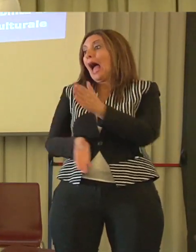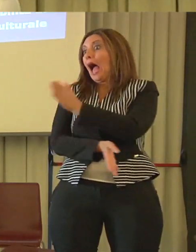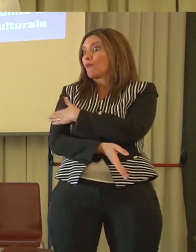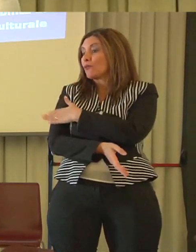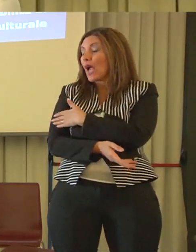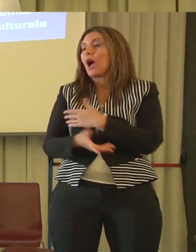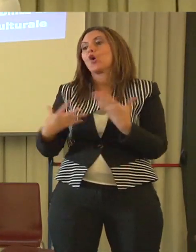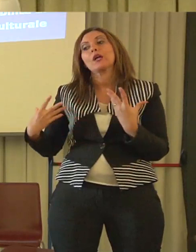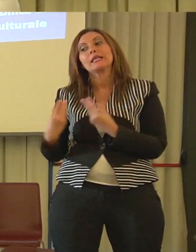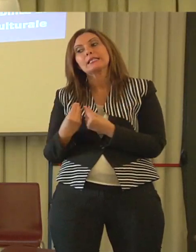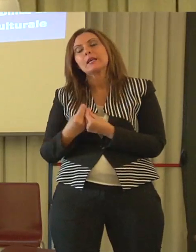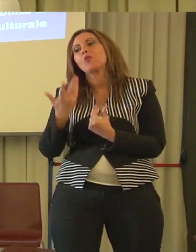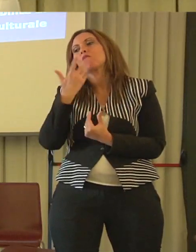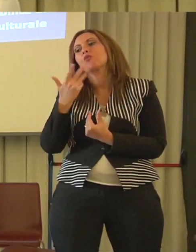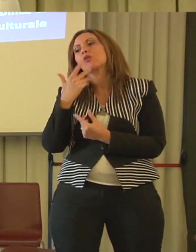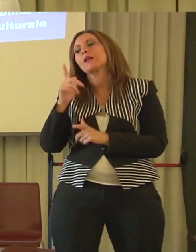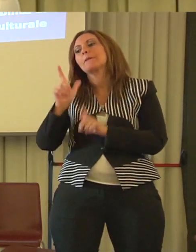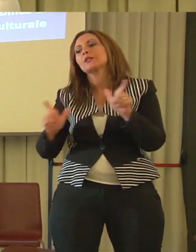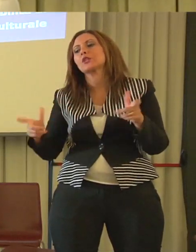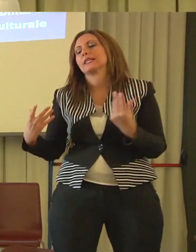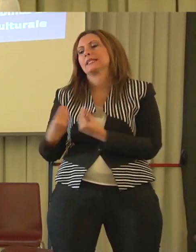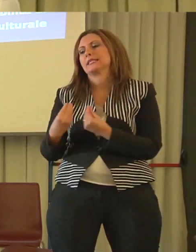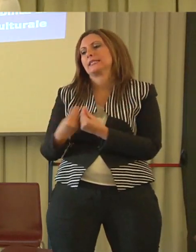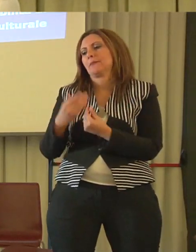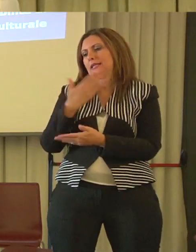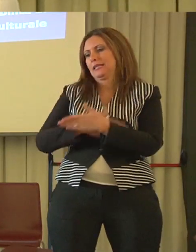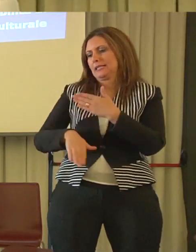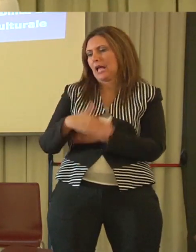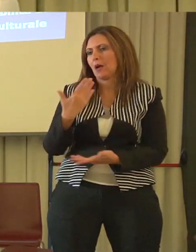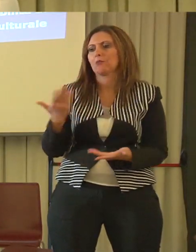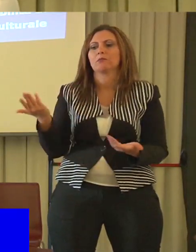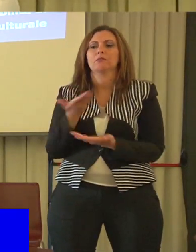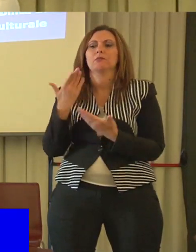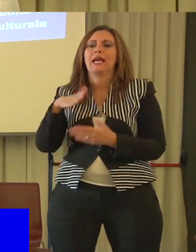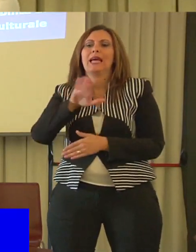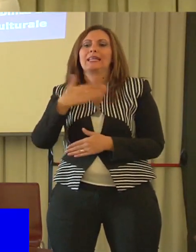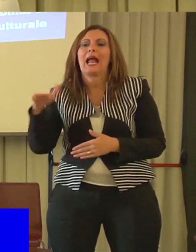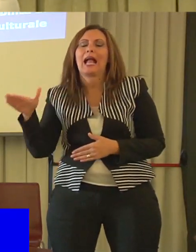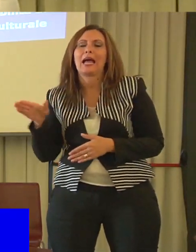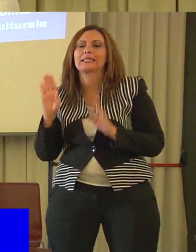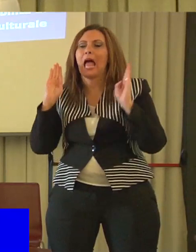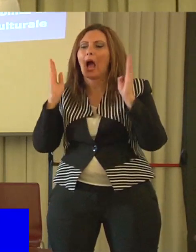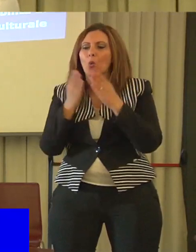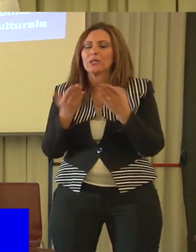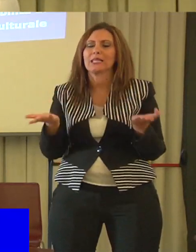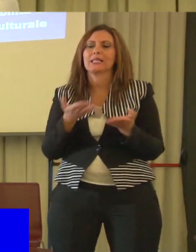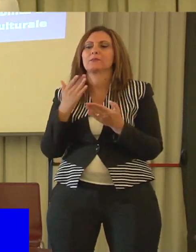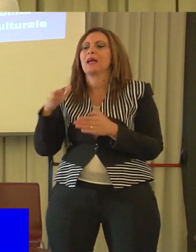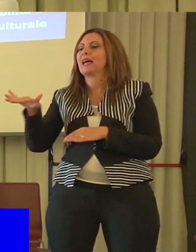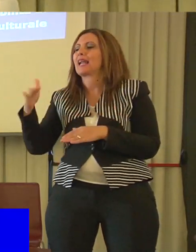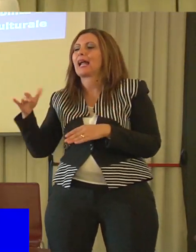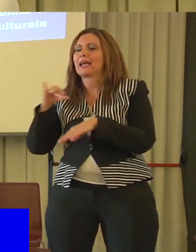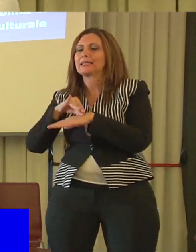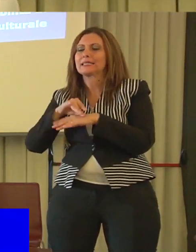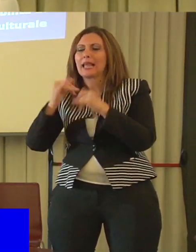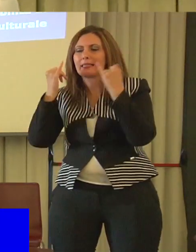aggiungere persone con altre disabilità, ragazzi affetti da autismo, come dicevo, ragazzi con la sindrome di Down. Però, devo dire